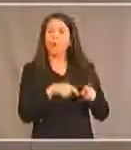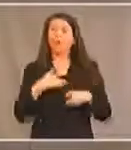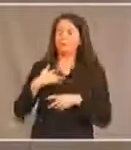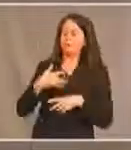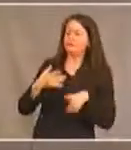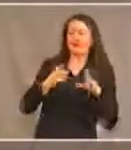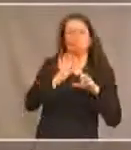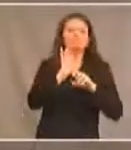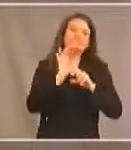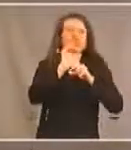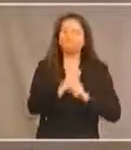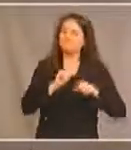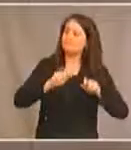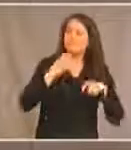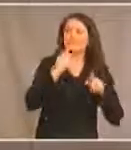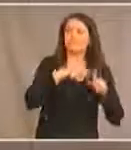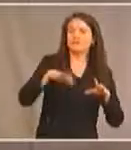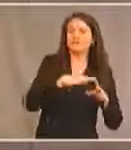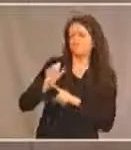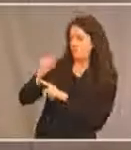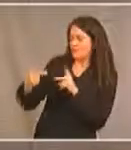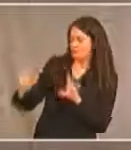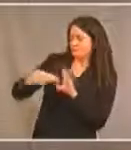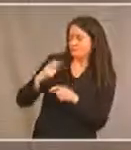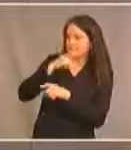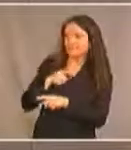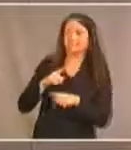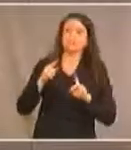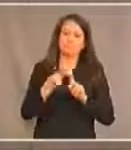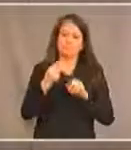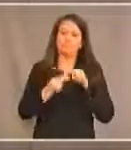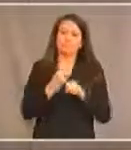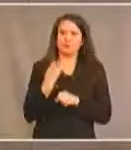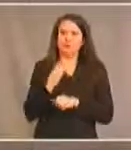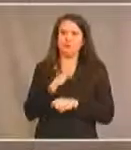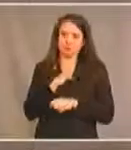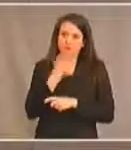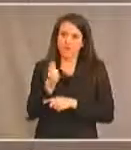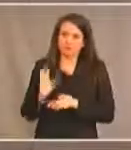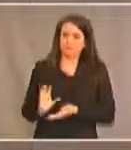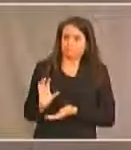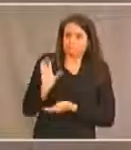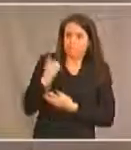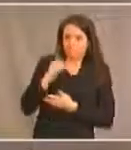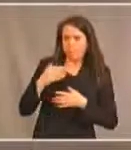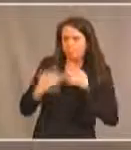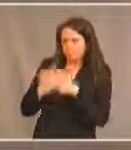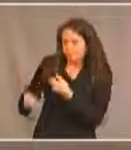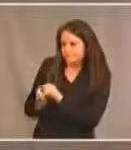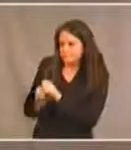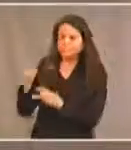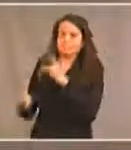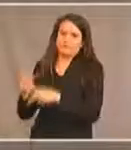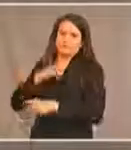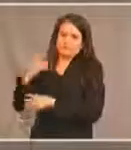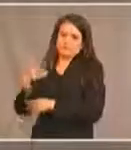acquis. L'Assemblée des Premières Nations a reçu des fonds pour s'engager dans ce processus avec des Autochtones ayant des handicaps.